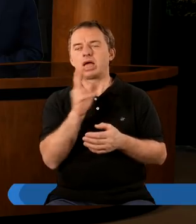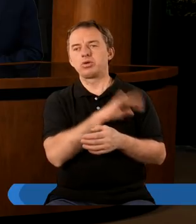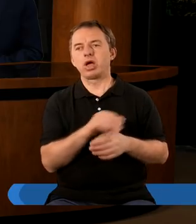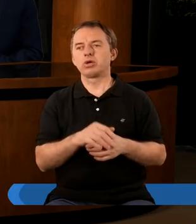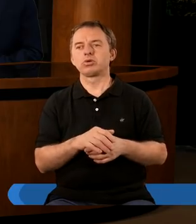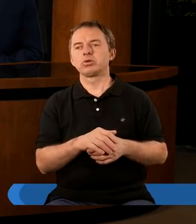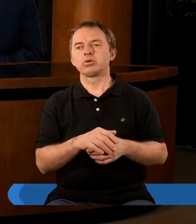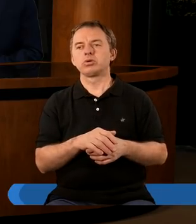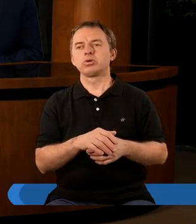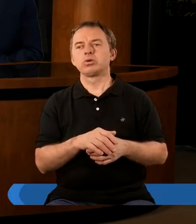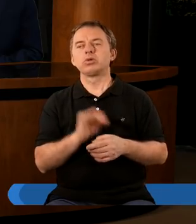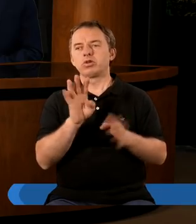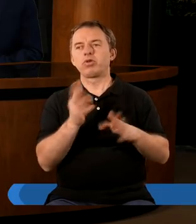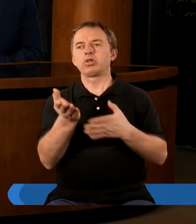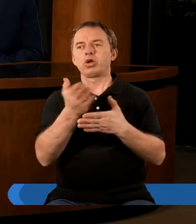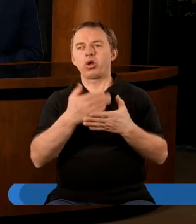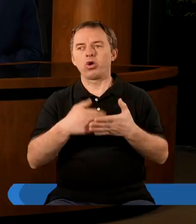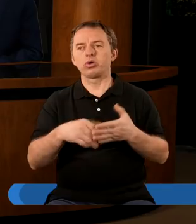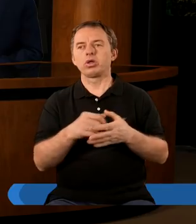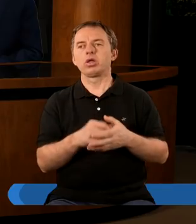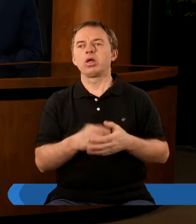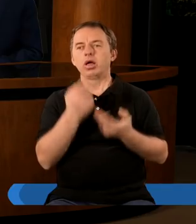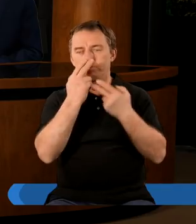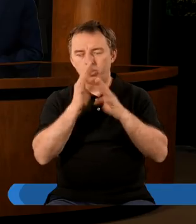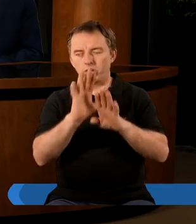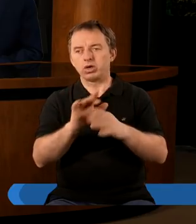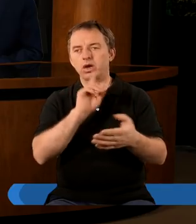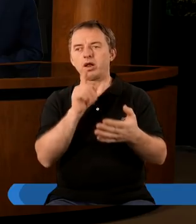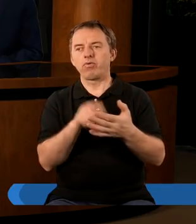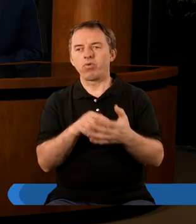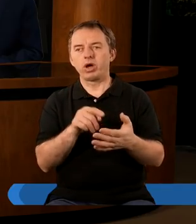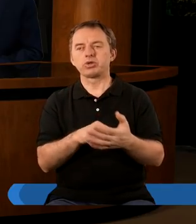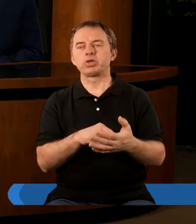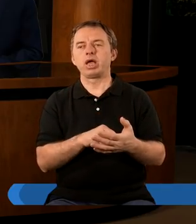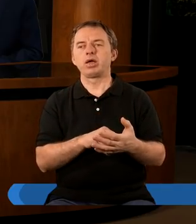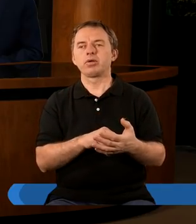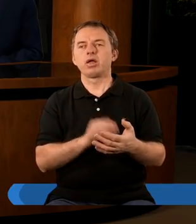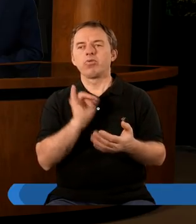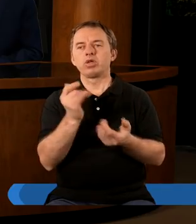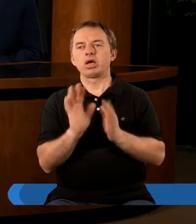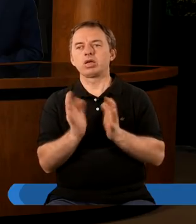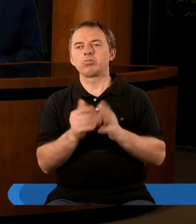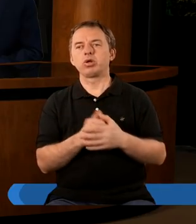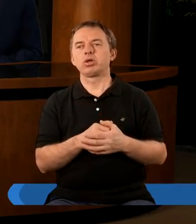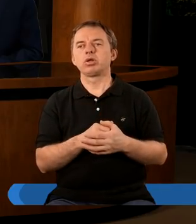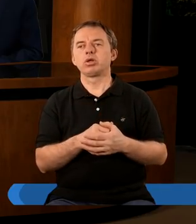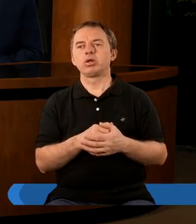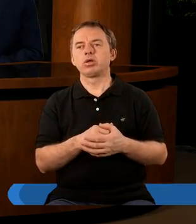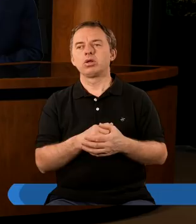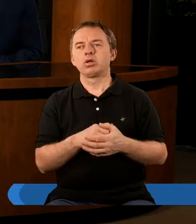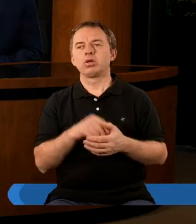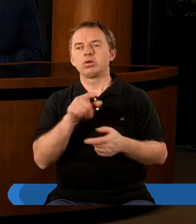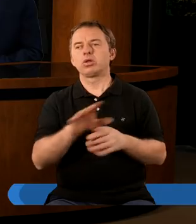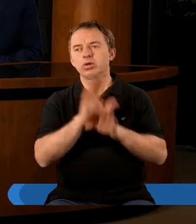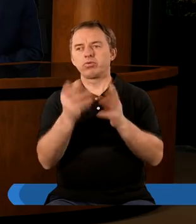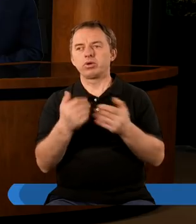Izajasza, prawda? 29 rozdział. Tam pokazany jest właśnie ten, w jaki sposób rozdmiany jest właśnie